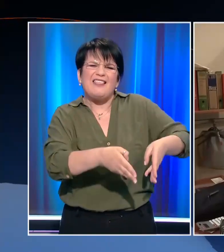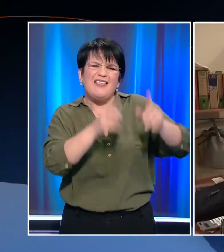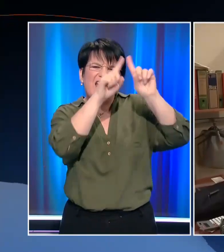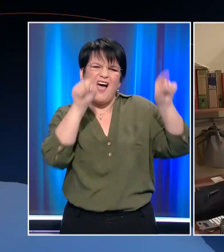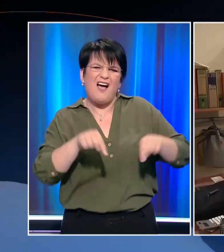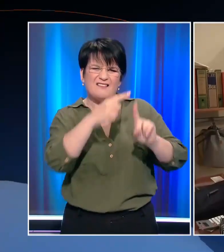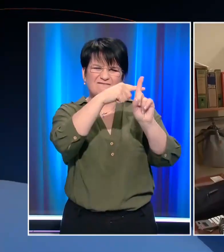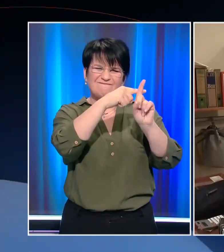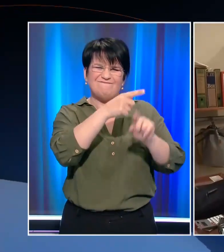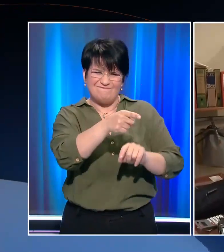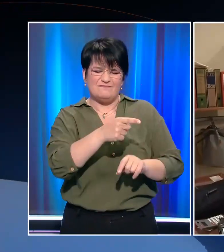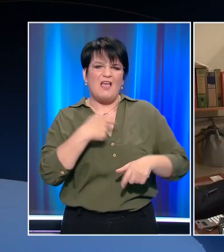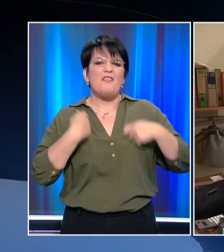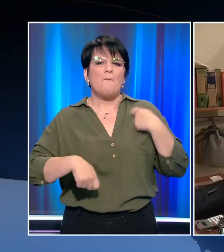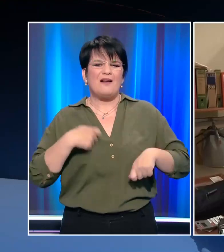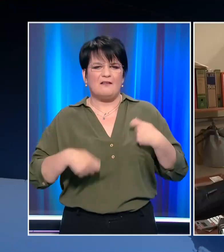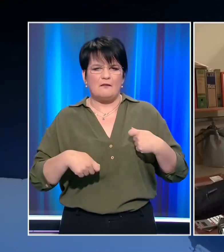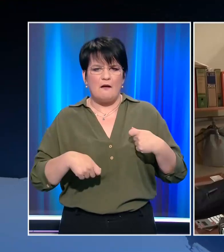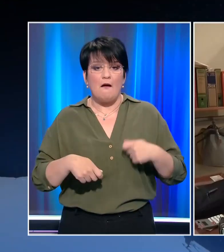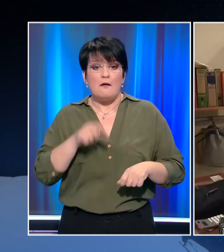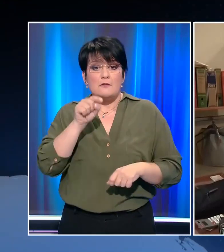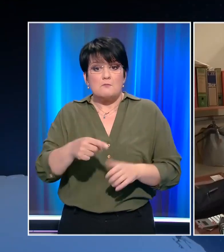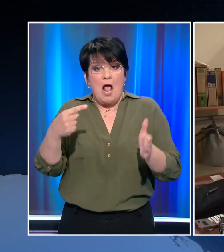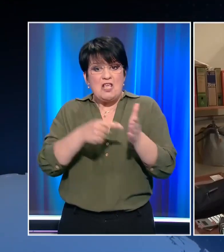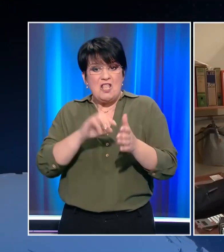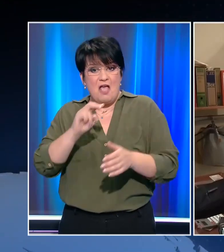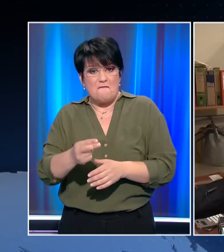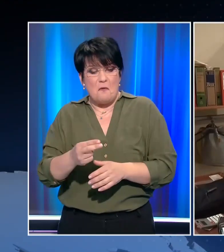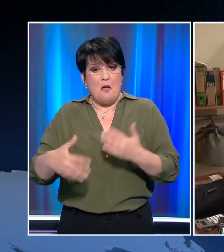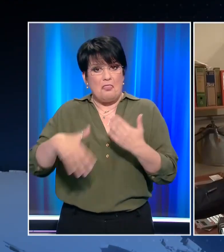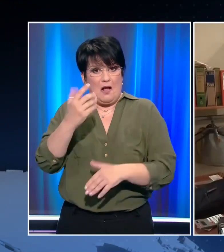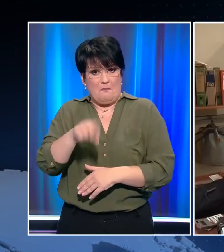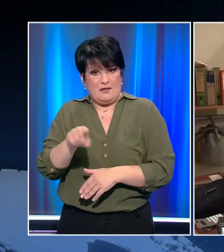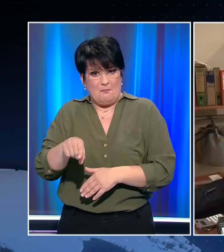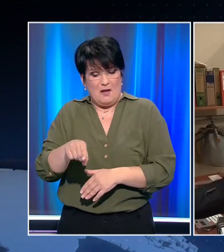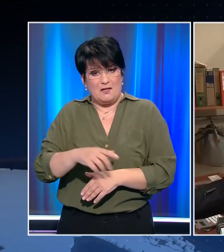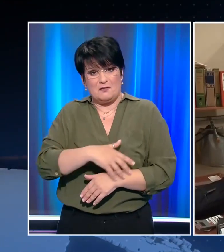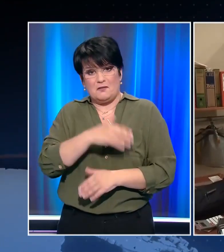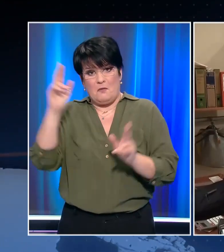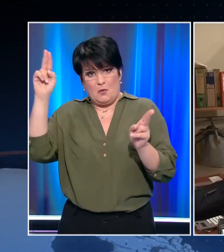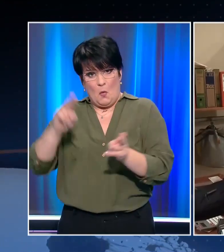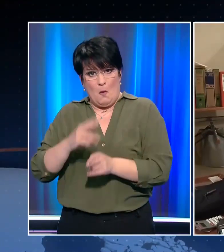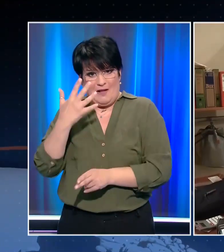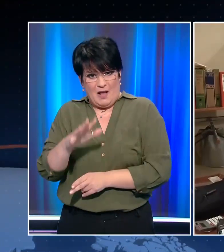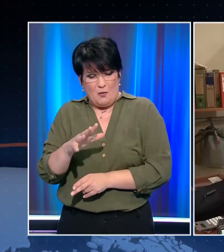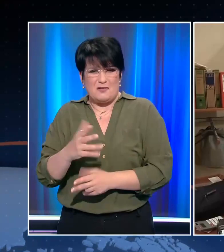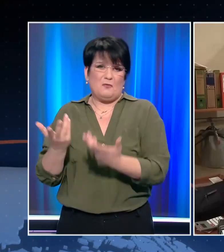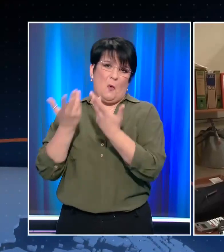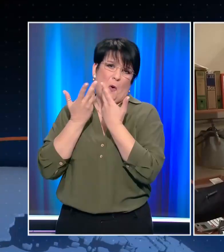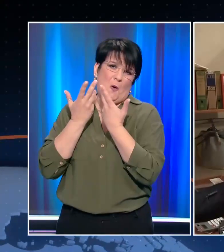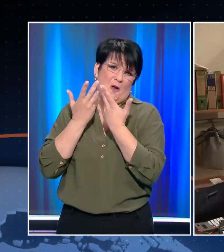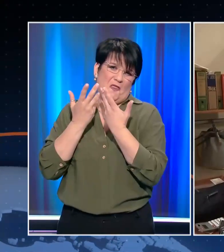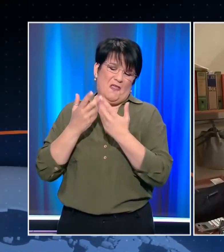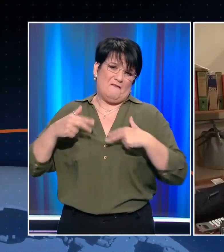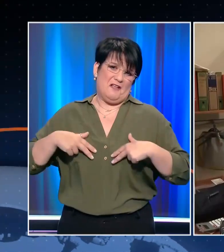εξεγγελία των χιλίων ευρώ που αν μας ανοίξουν σε λιγότερες από 15 μέρες θα γίνουν 500, είναι άλλη μια κοροϊδία προς το